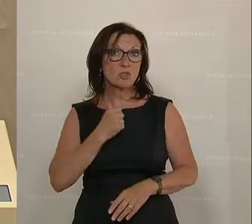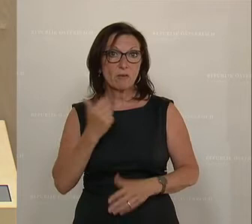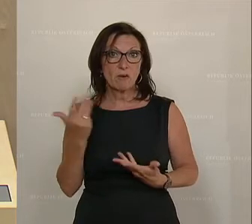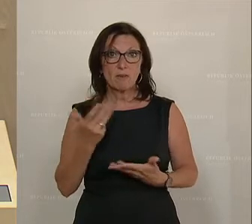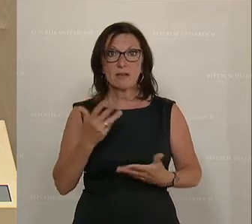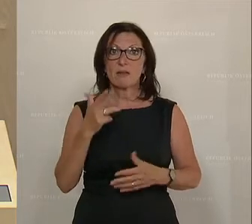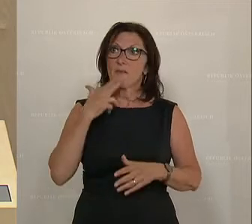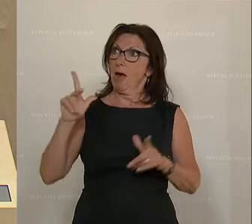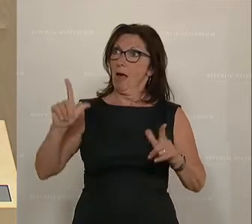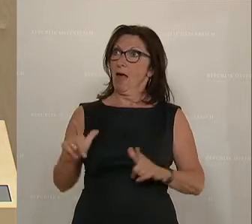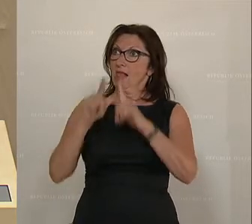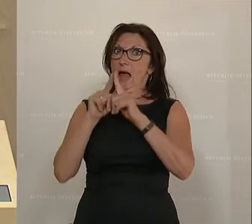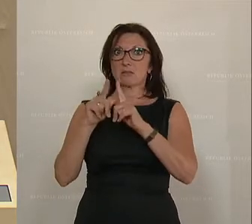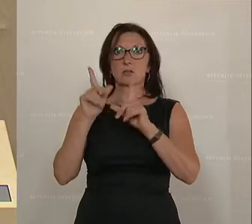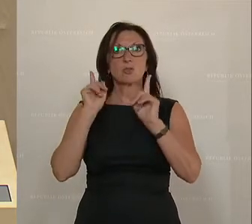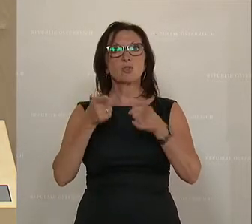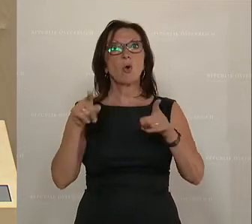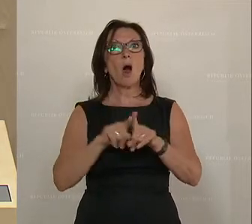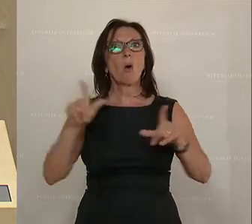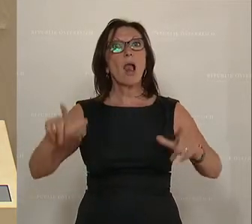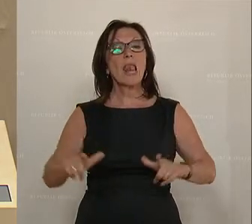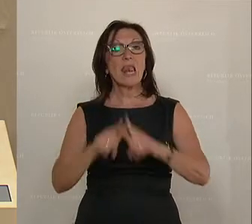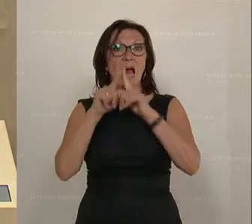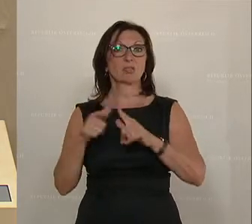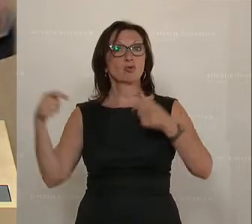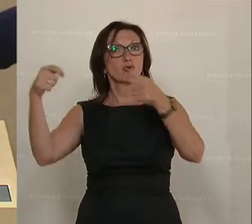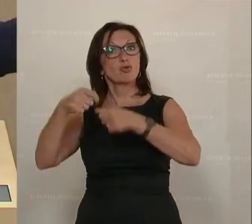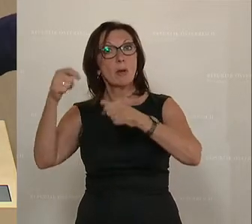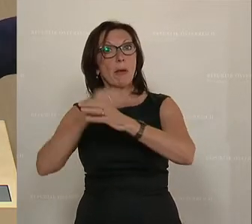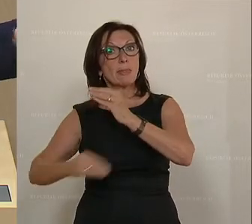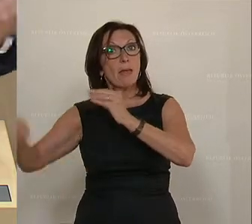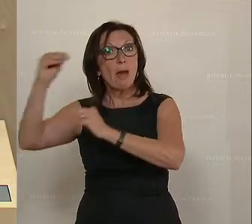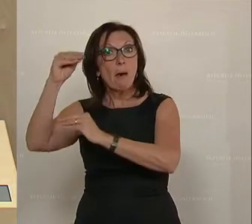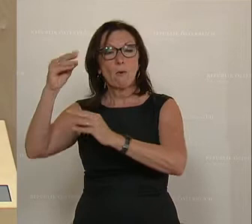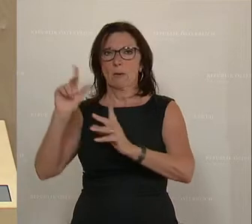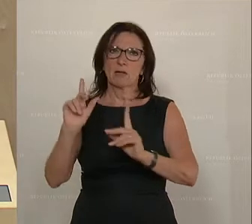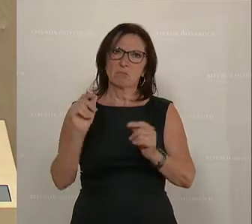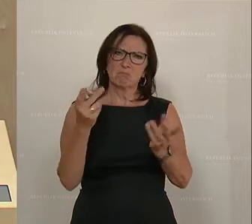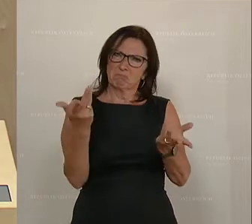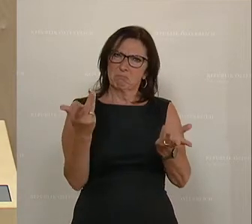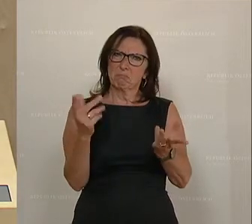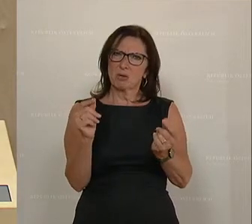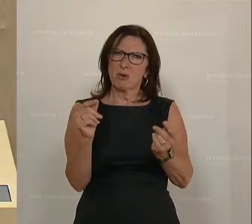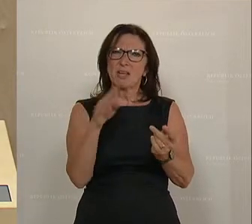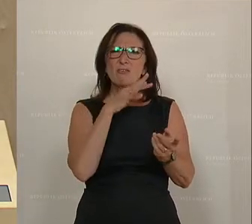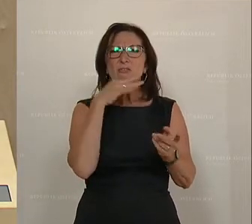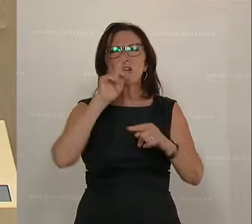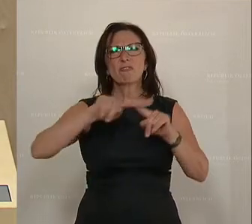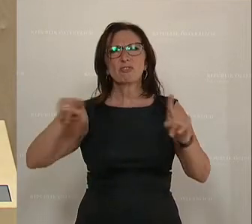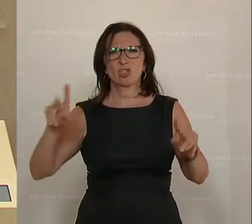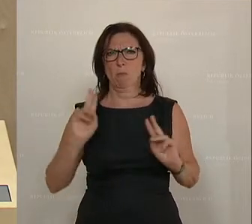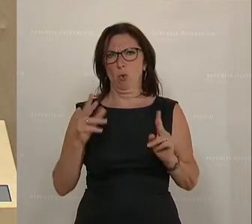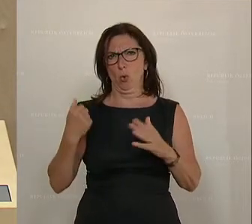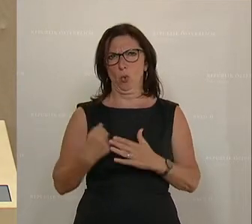die Leistung bringen, auch die Leistungsstipendien erhöhen. Und damit, glaube ich, haben wir eine große Bandbreite an zusätzlicher Unterstützung für Studierende